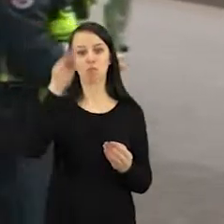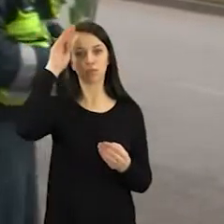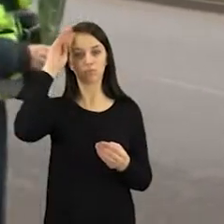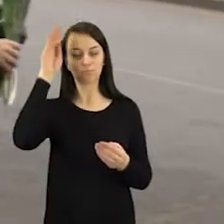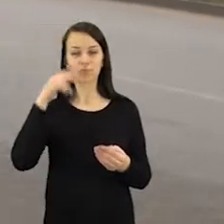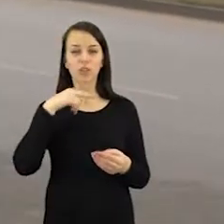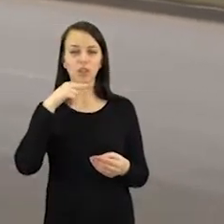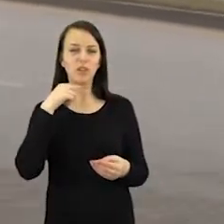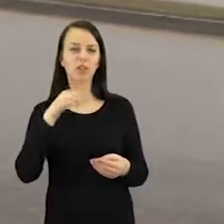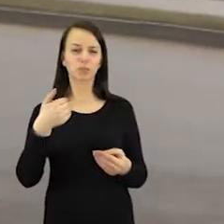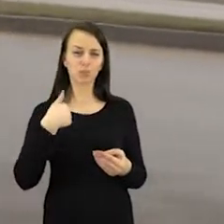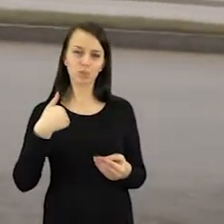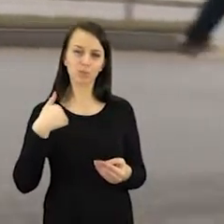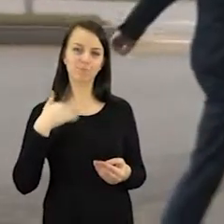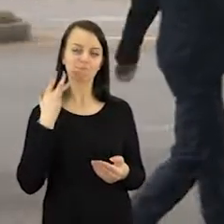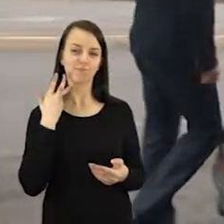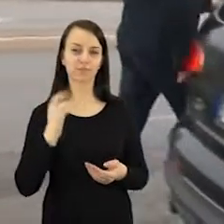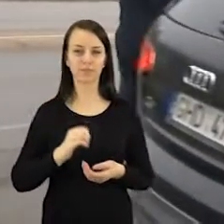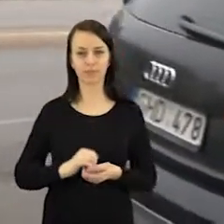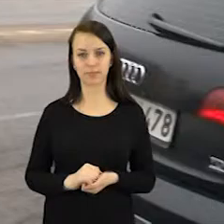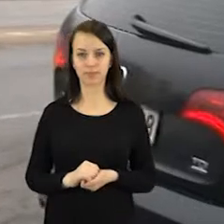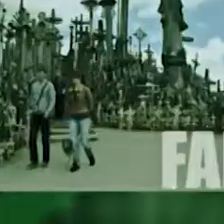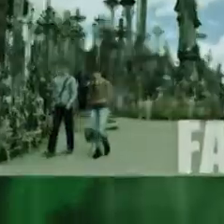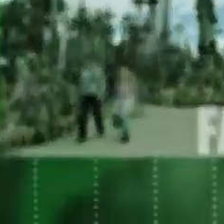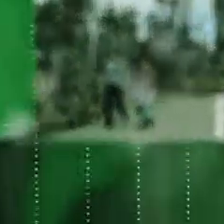moteris reikaladovo ypatingo savo vyrų dėmesio.